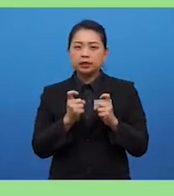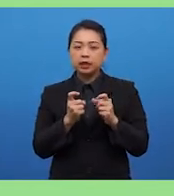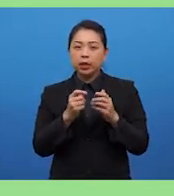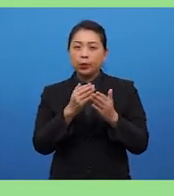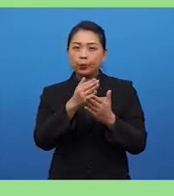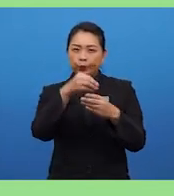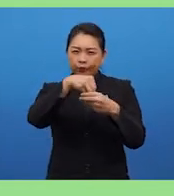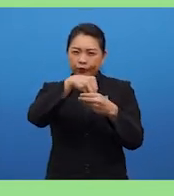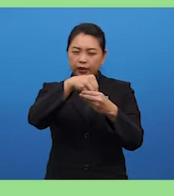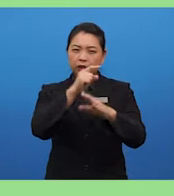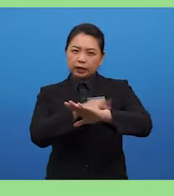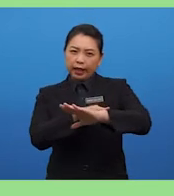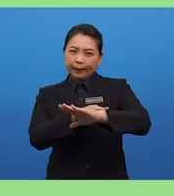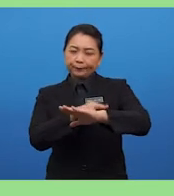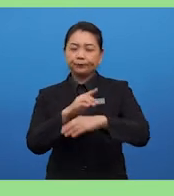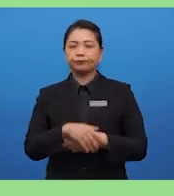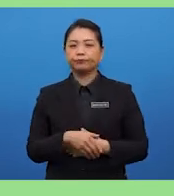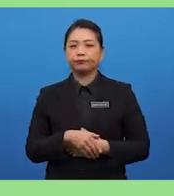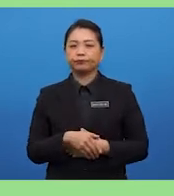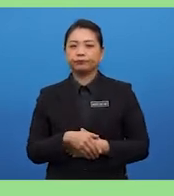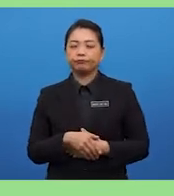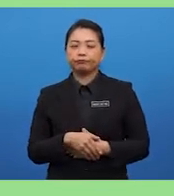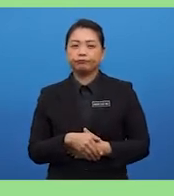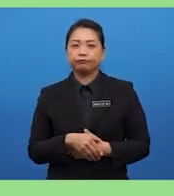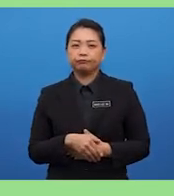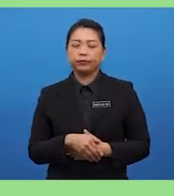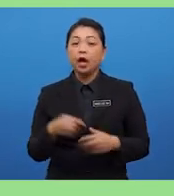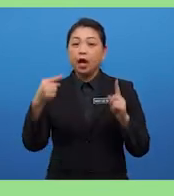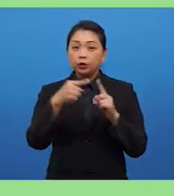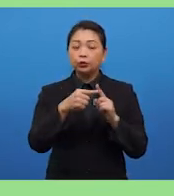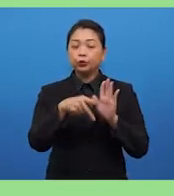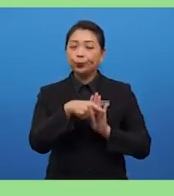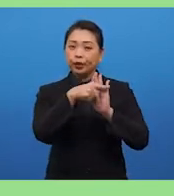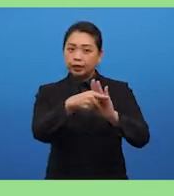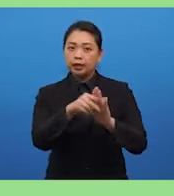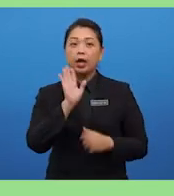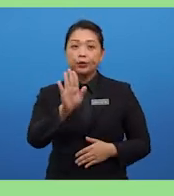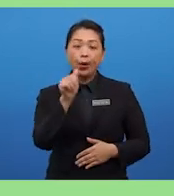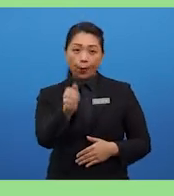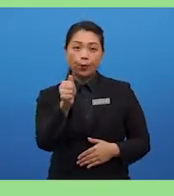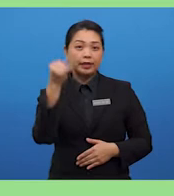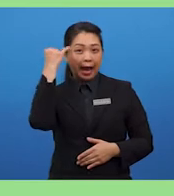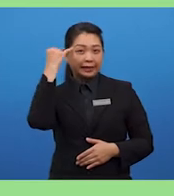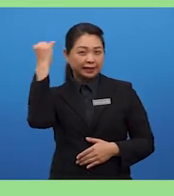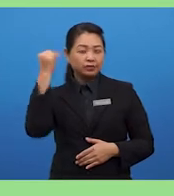a given time, and from there to present your own ideas.